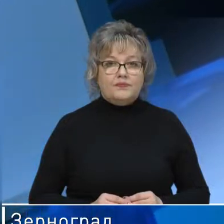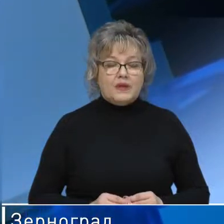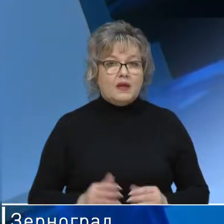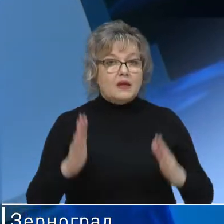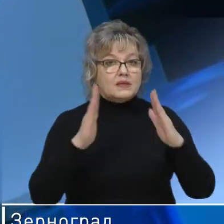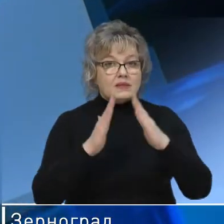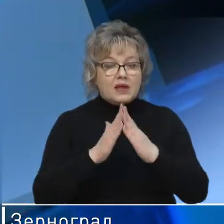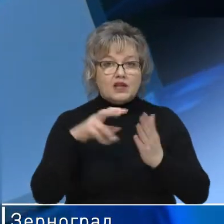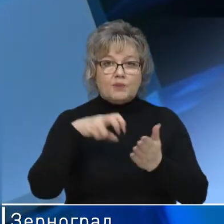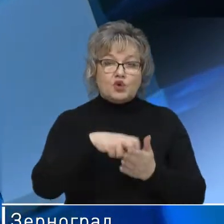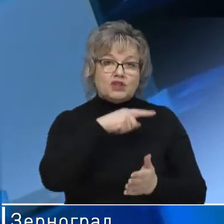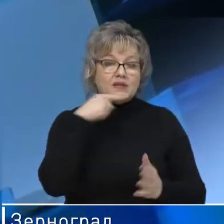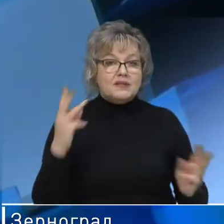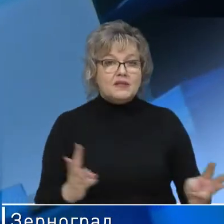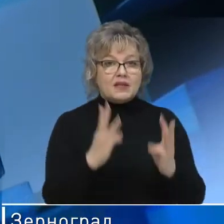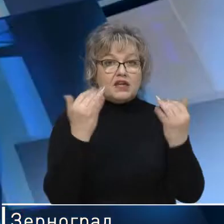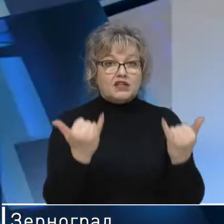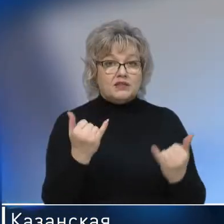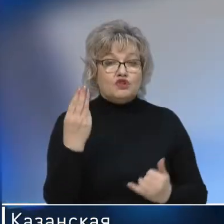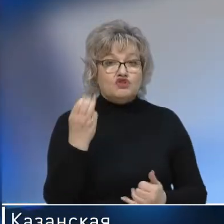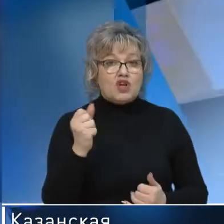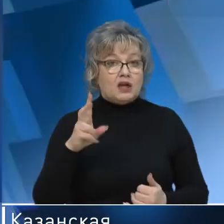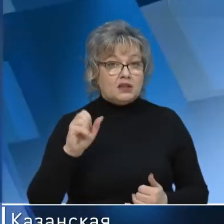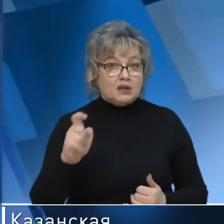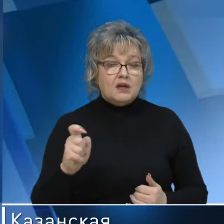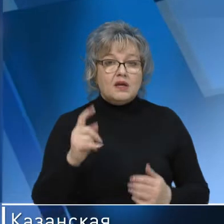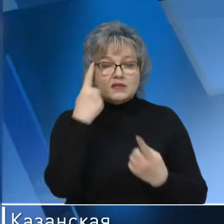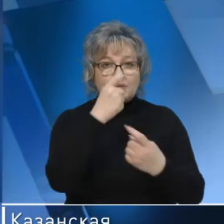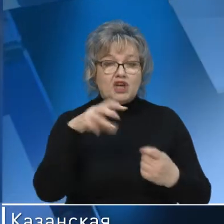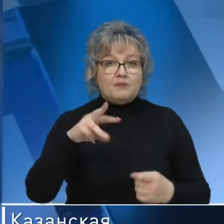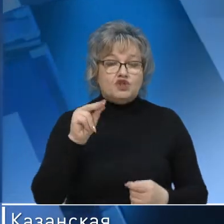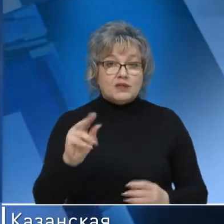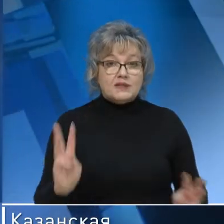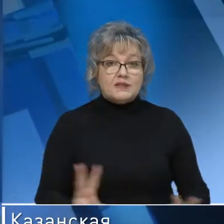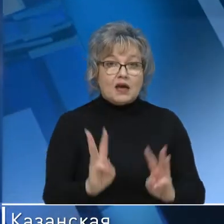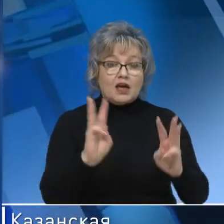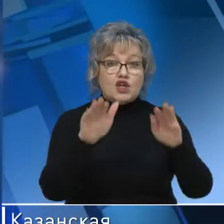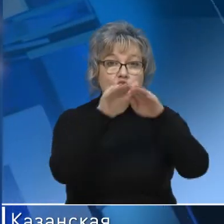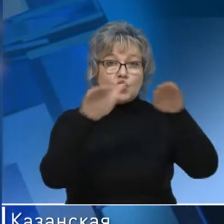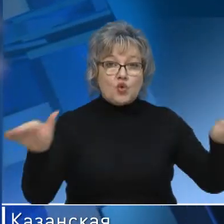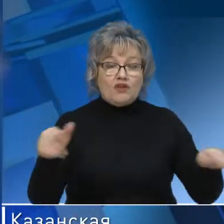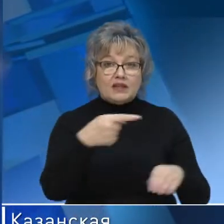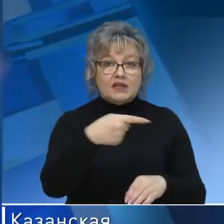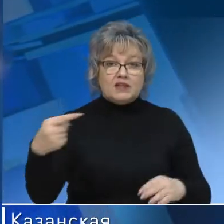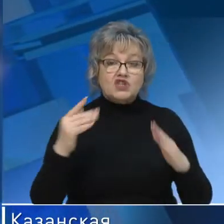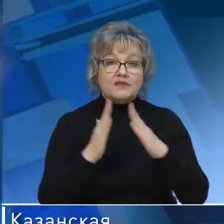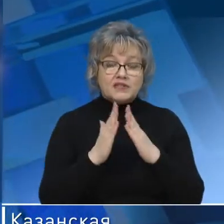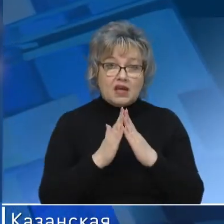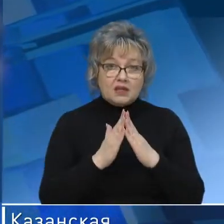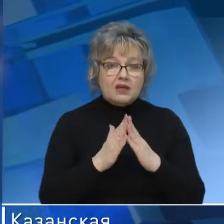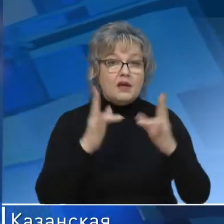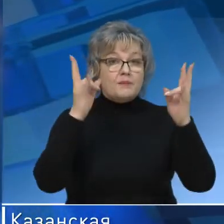Здание Почты России сгорело сегодня в шахтах. Как сообщили в МЧС, загорелась кровля одноэтажного здания.